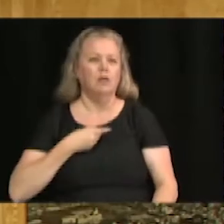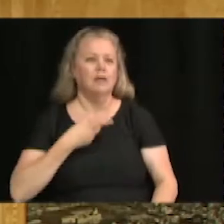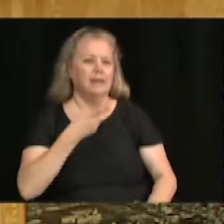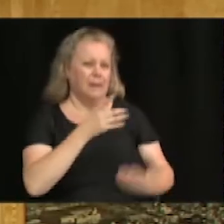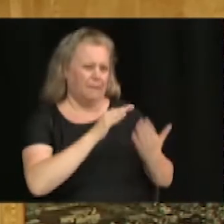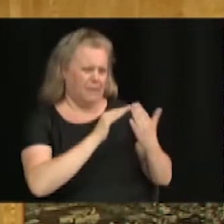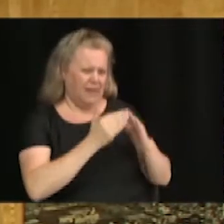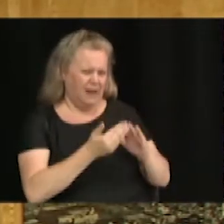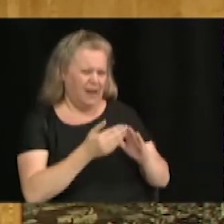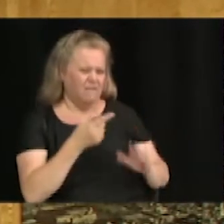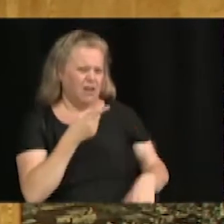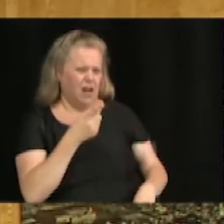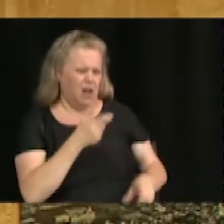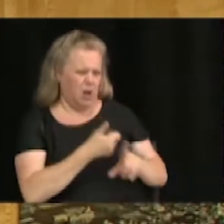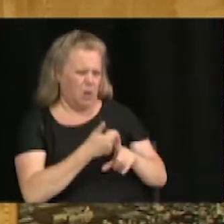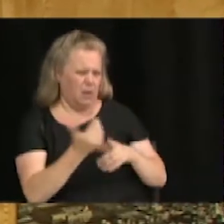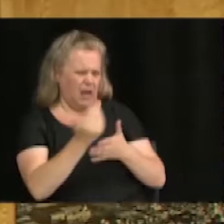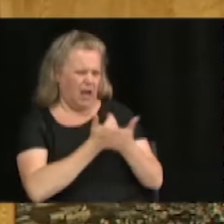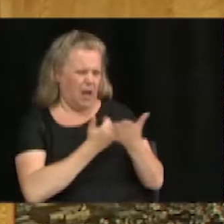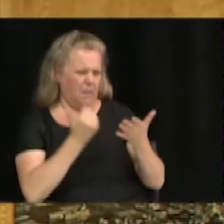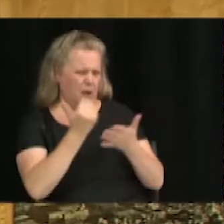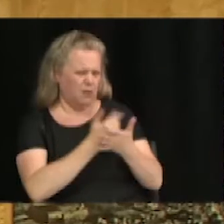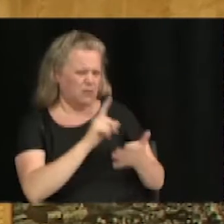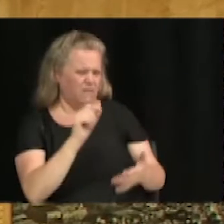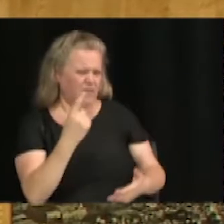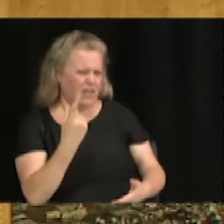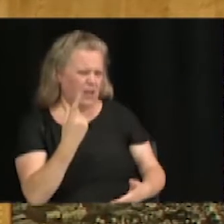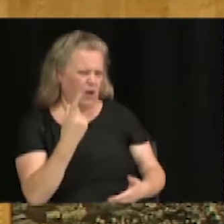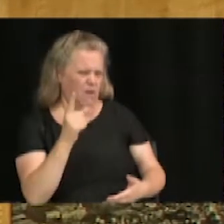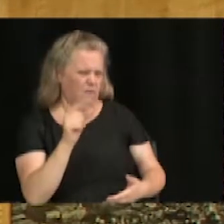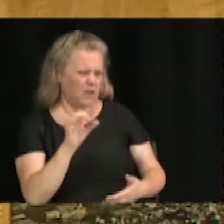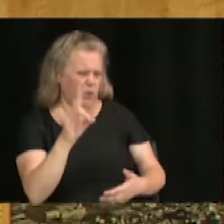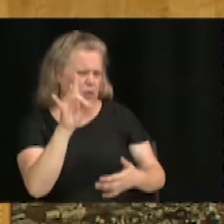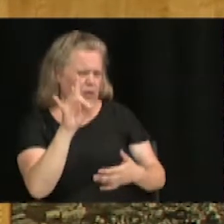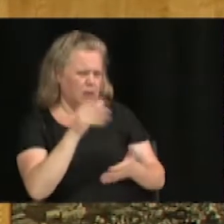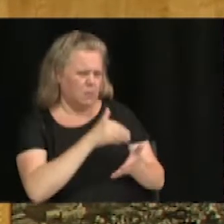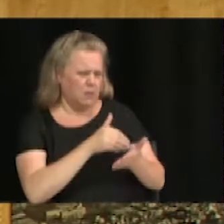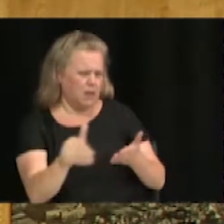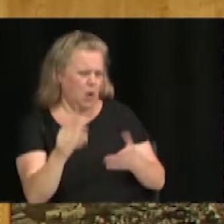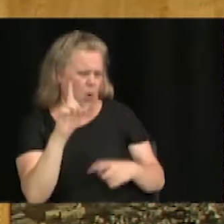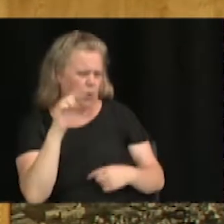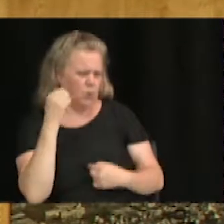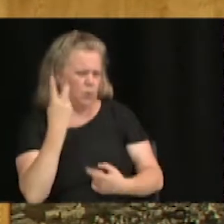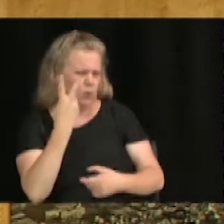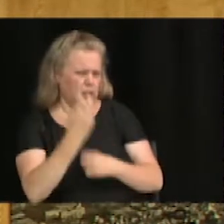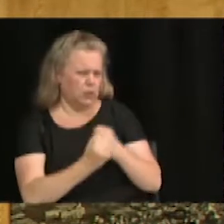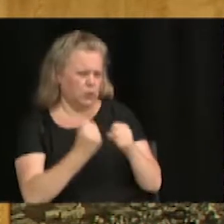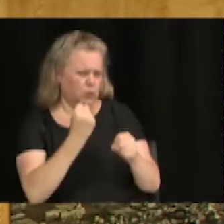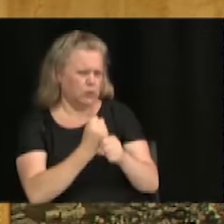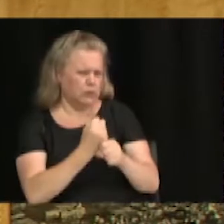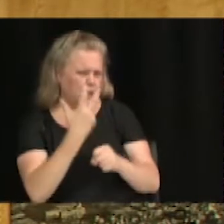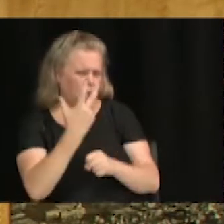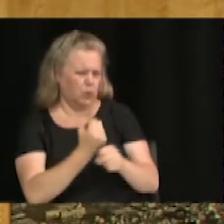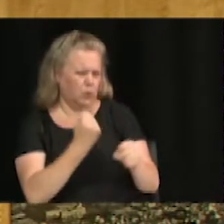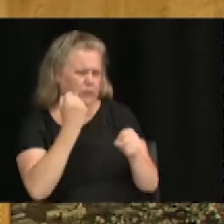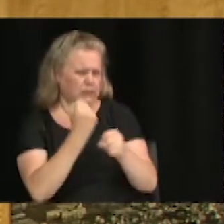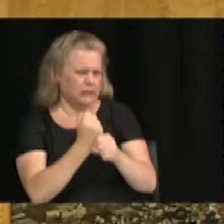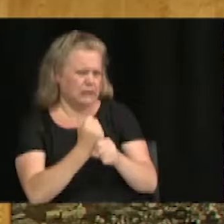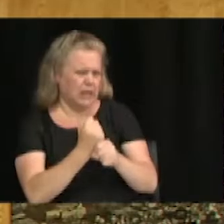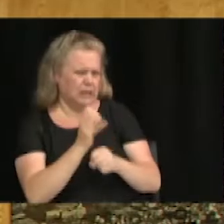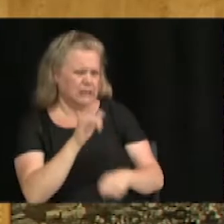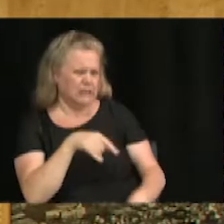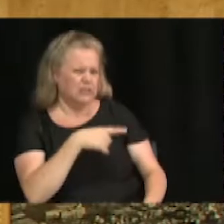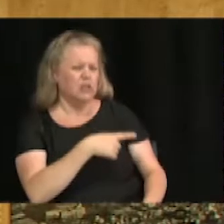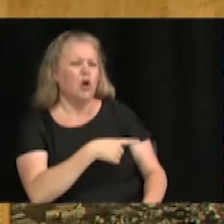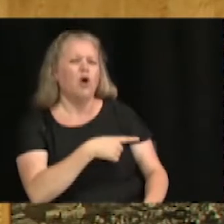ramassé 21 ou 28 millions, là, en caisse qu'on ramasse depuis 2-3 ans, là, à 7 millions par année. C'est ça que les citoyens